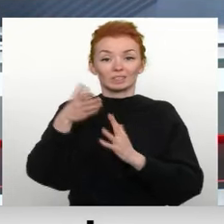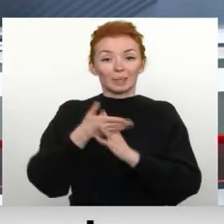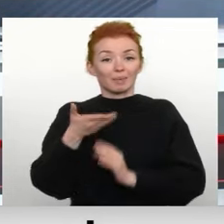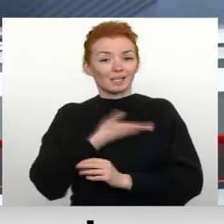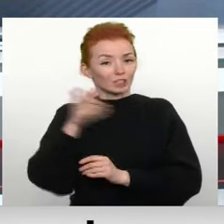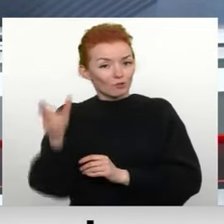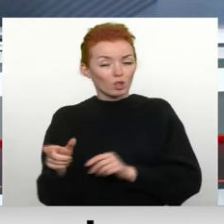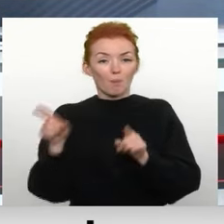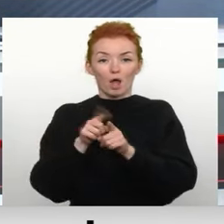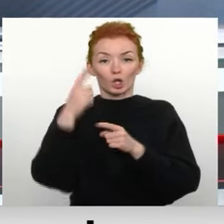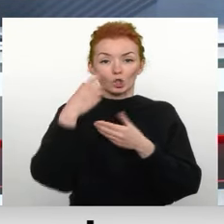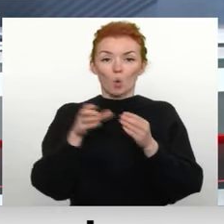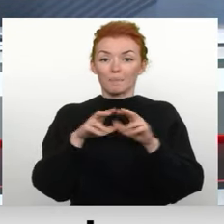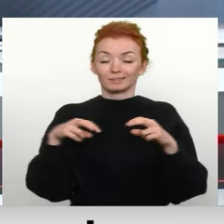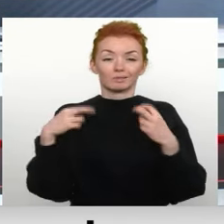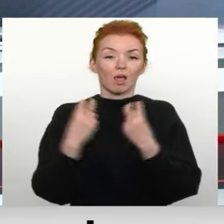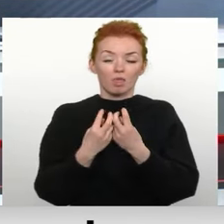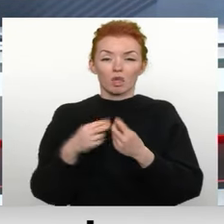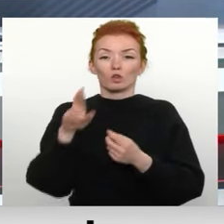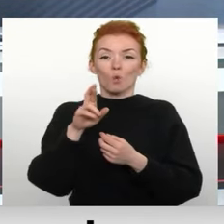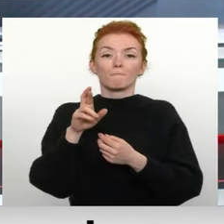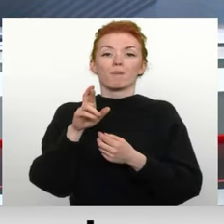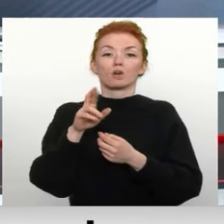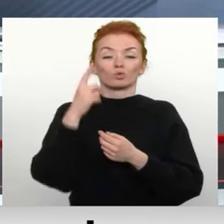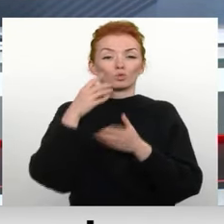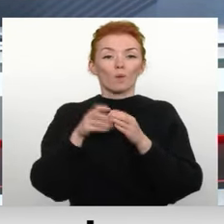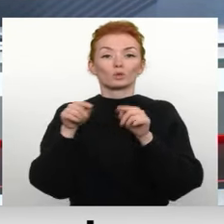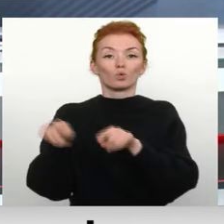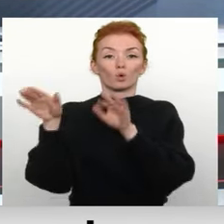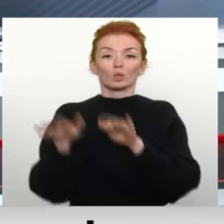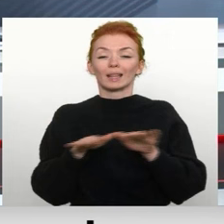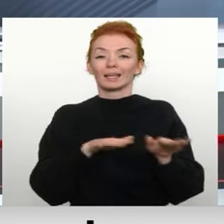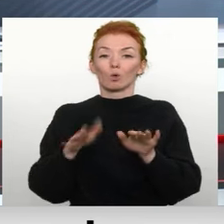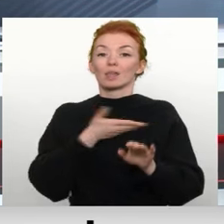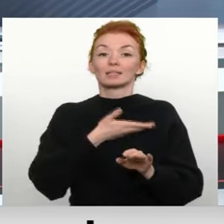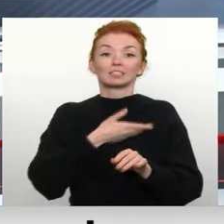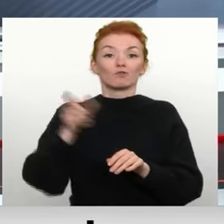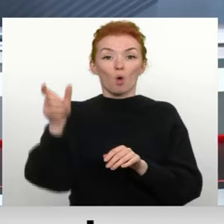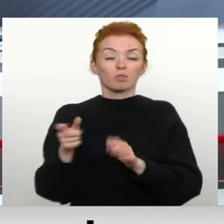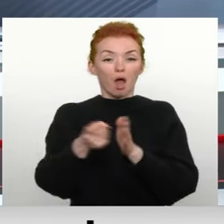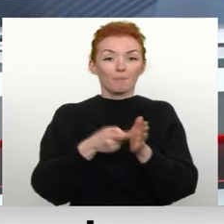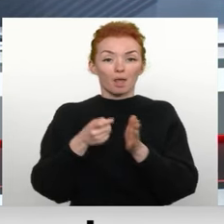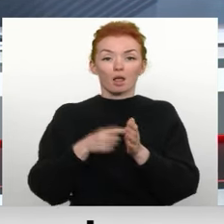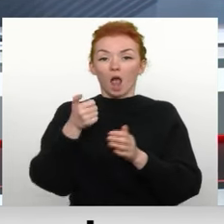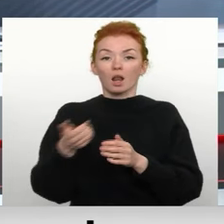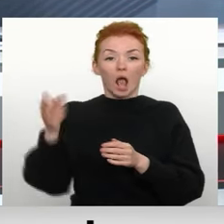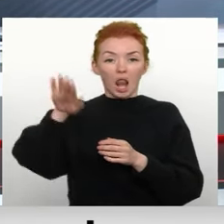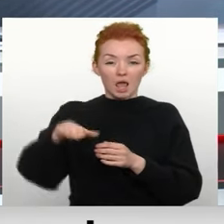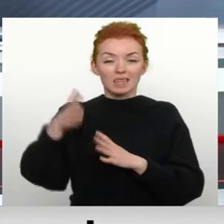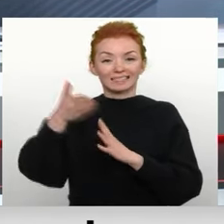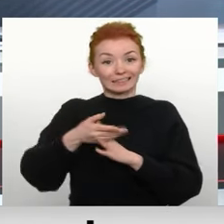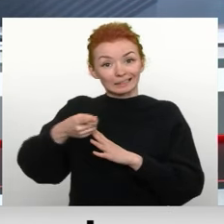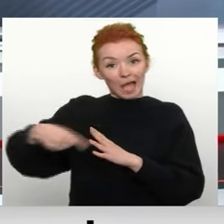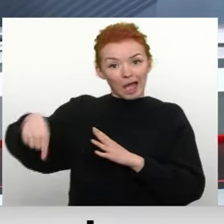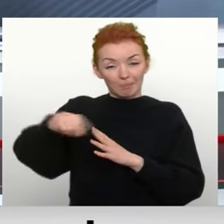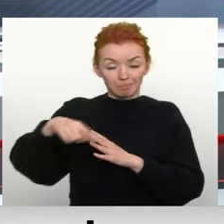gan šodien domas sēdē. Proti Ropažu dome šoradien rīkoja iedzīvotāju aptauju, Garkalnes iedzīvotāju starpā. Konkrēt